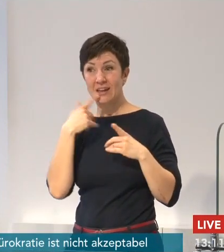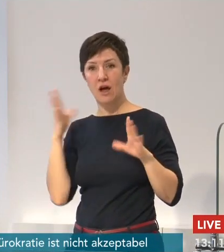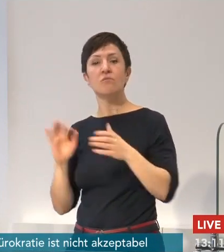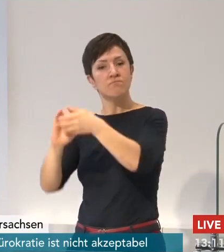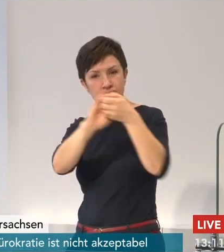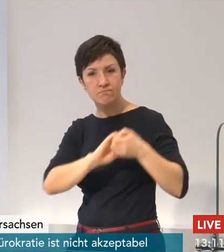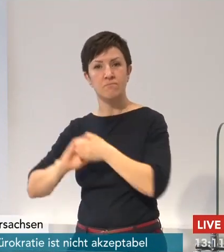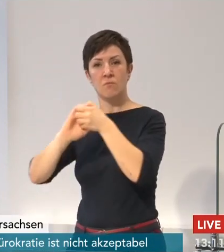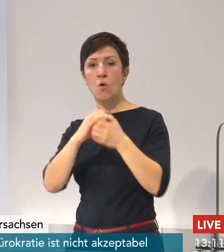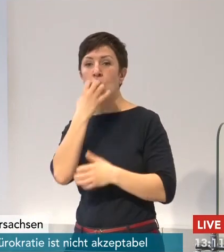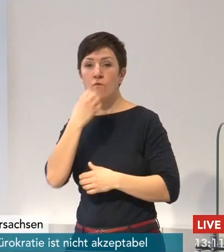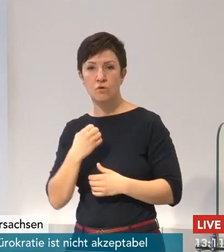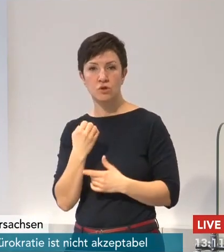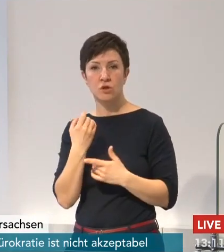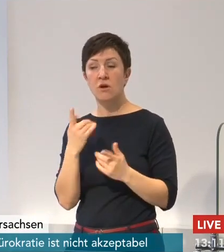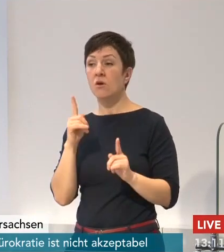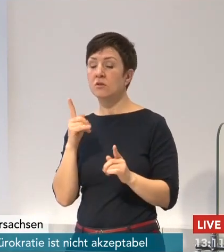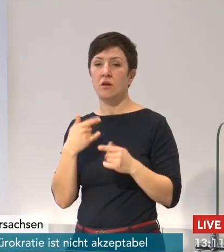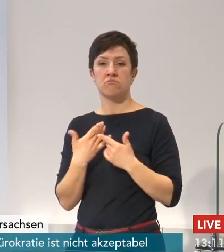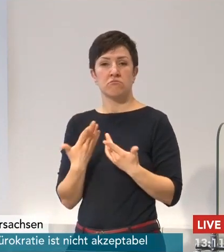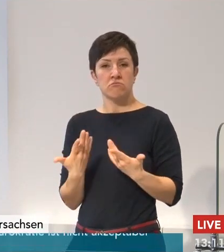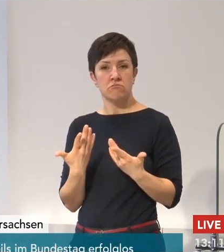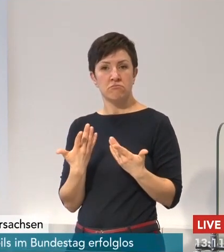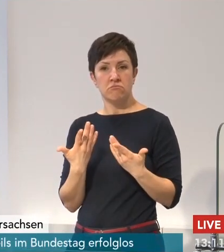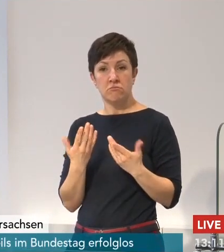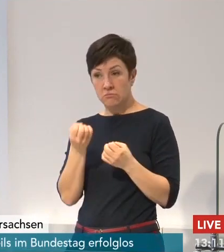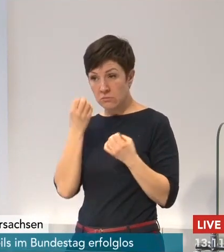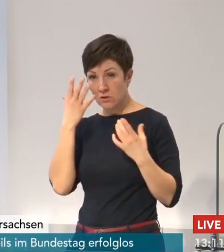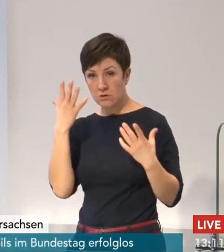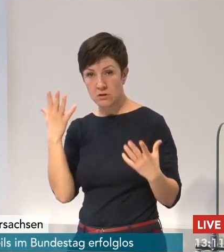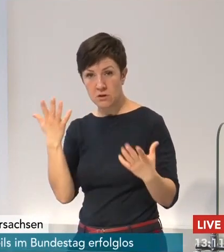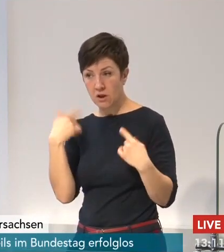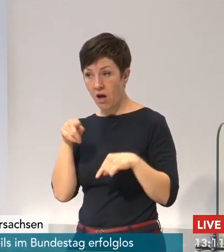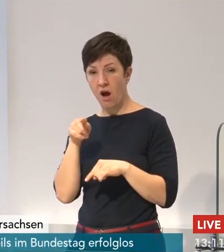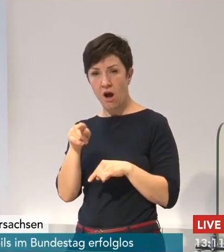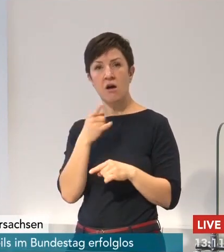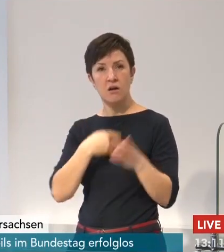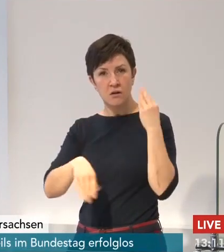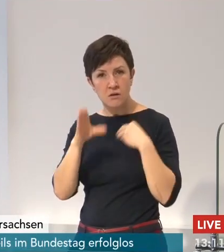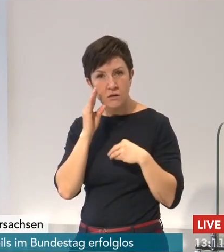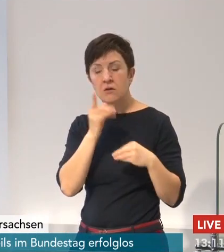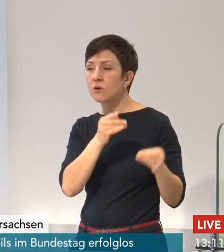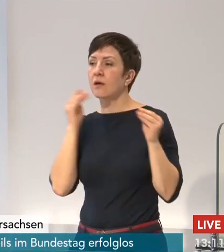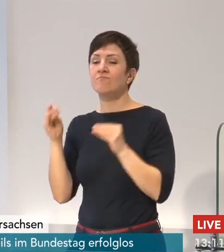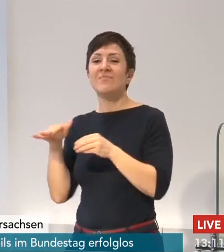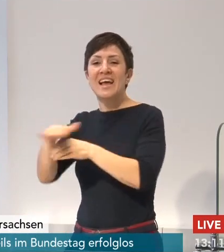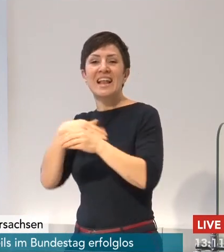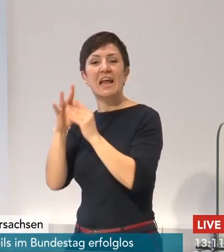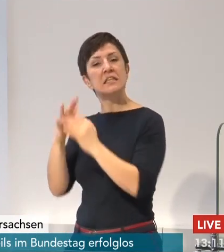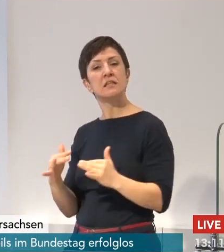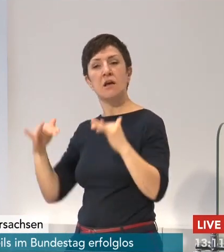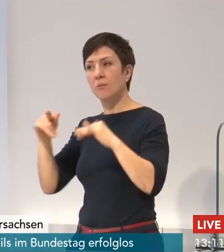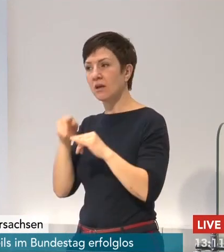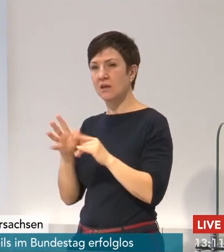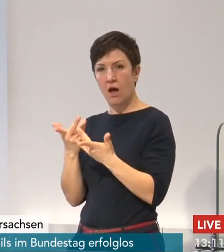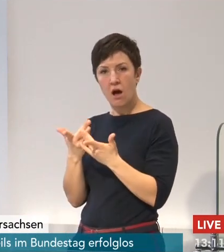diese Voraussetzungen absehbar sind, dann werden wir auch im Landeskabinett alles das auswerten, was wir bis dahin gehört haben und dann eben auch die weiteren